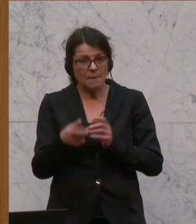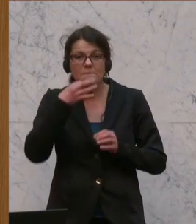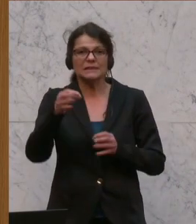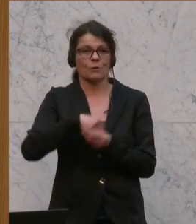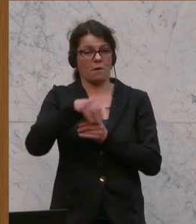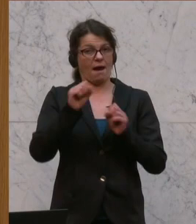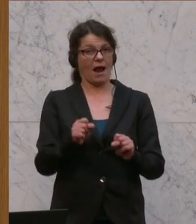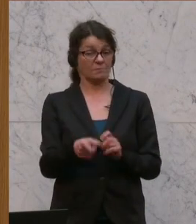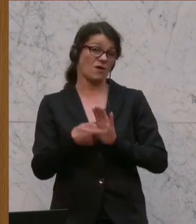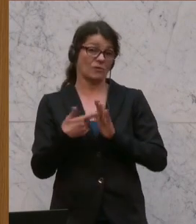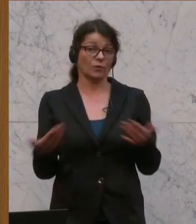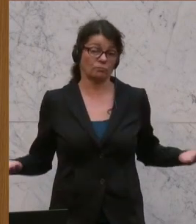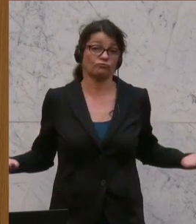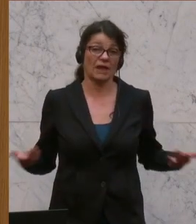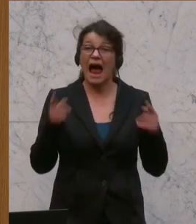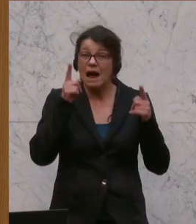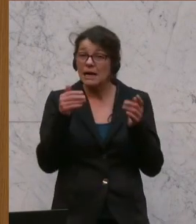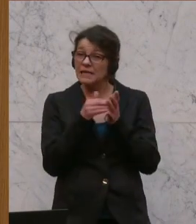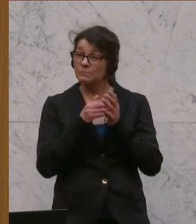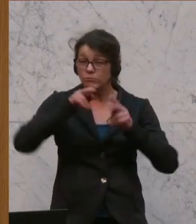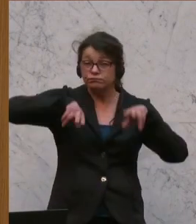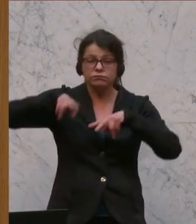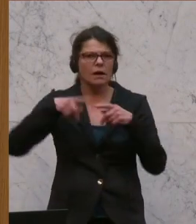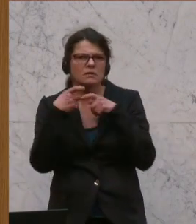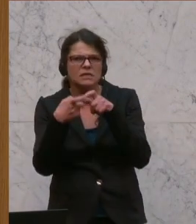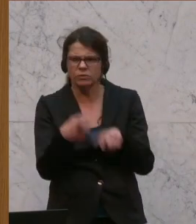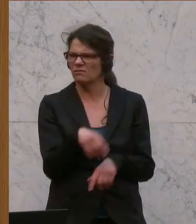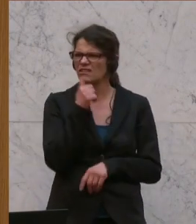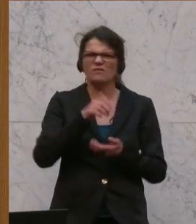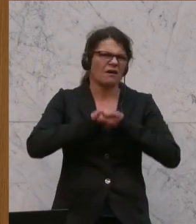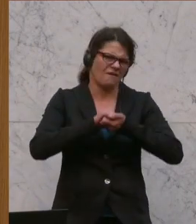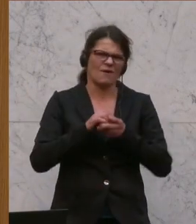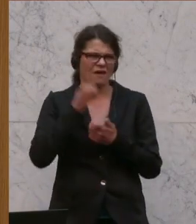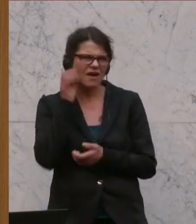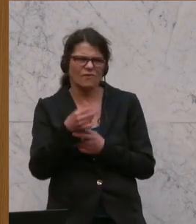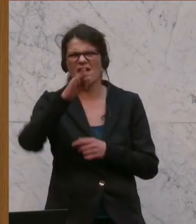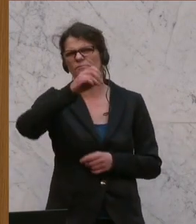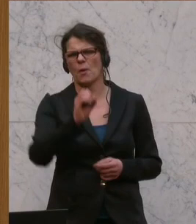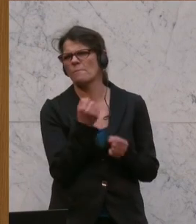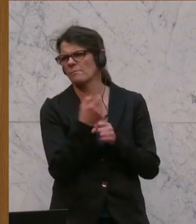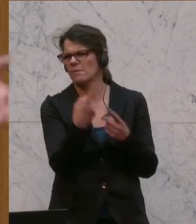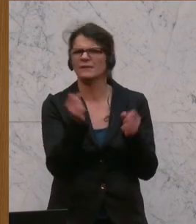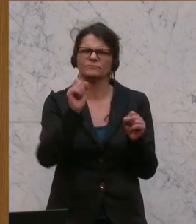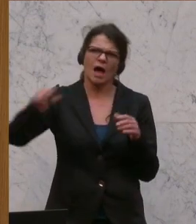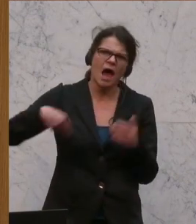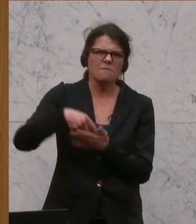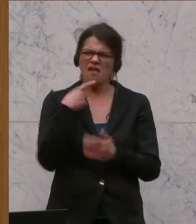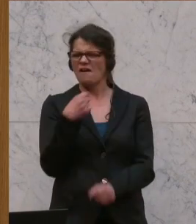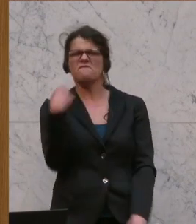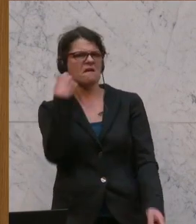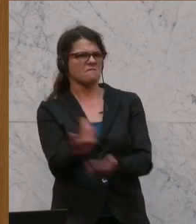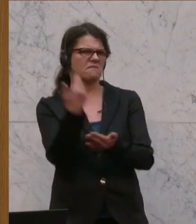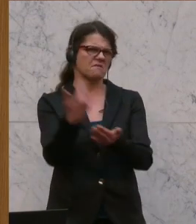auch umgehen können. Dazu braucht es aber eine differenzierte Debatte und nicht das, was die Kolleginnen und Kollegen der FPÖ machen, die sich hier herausstellen, Fake News,